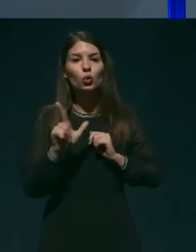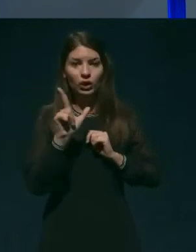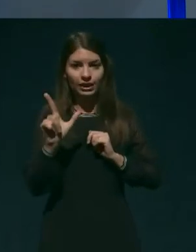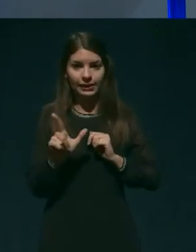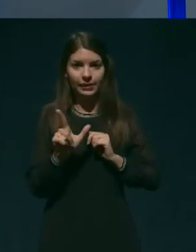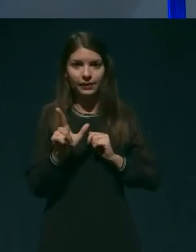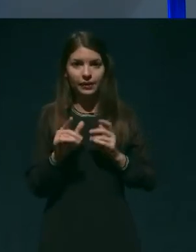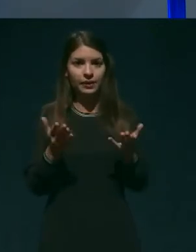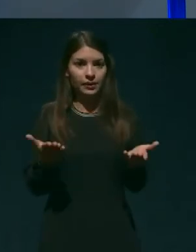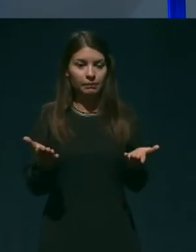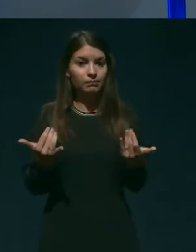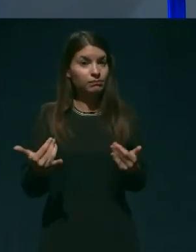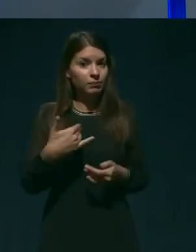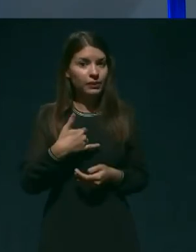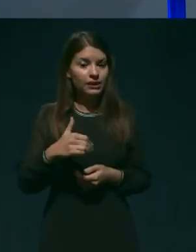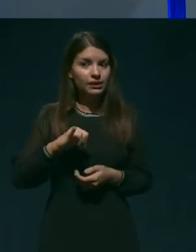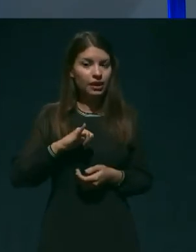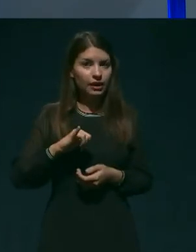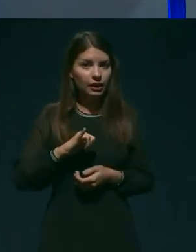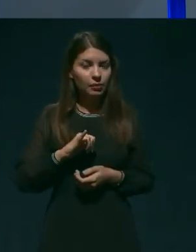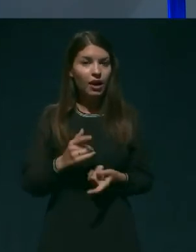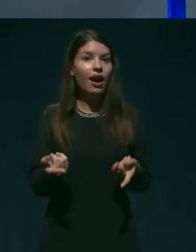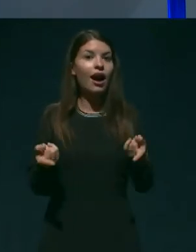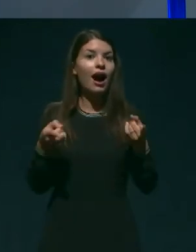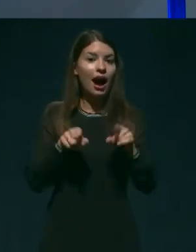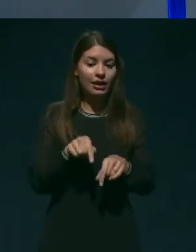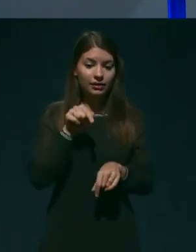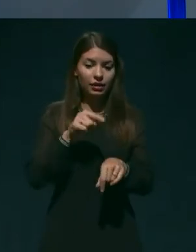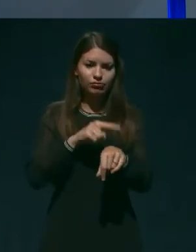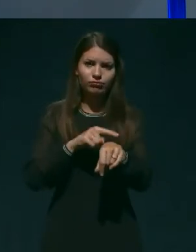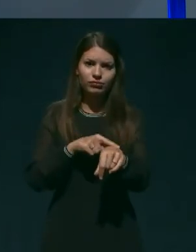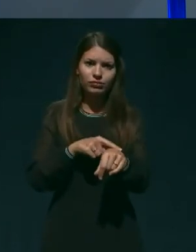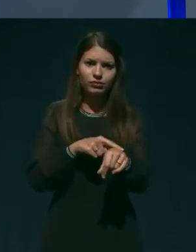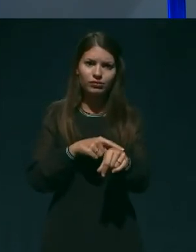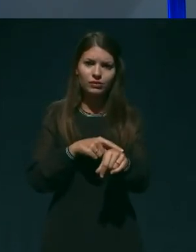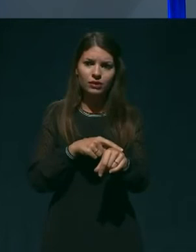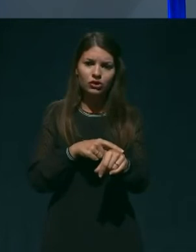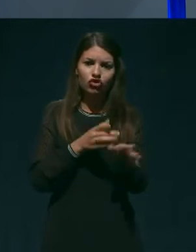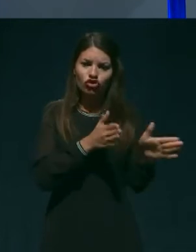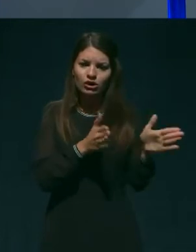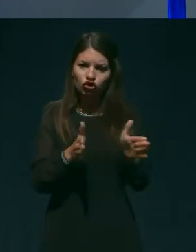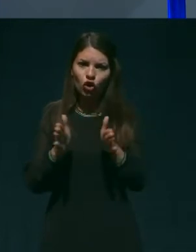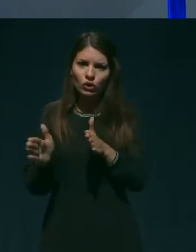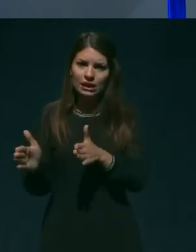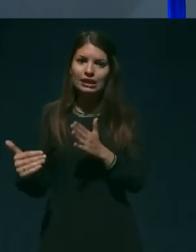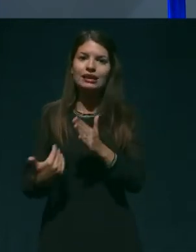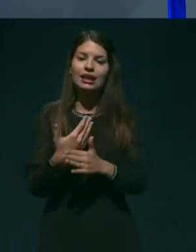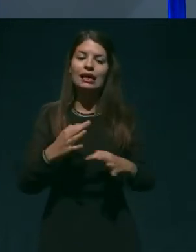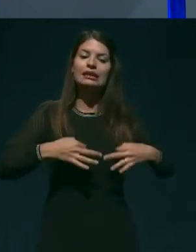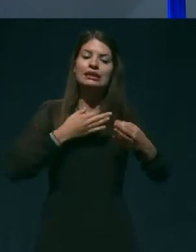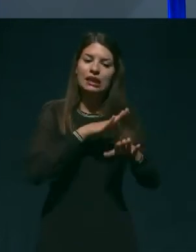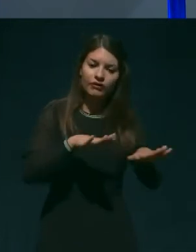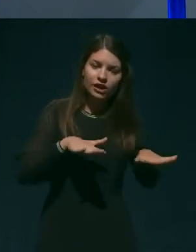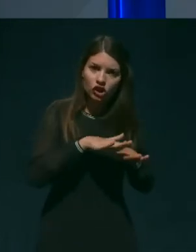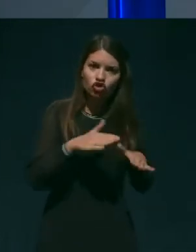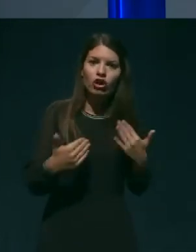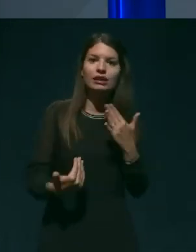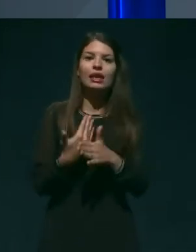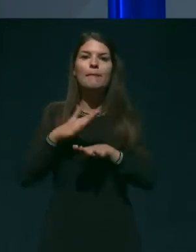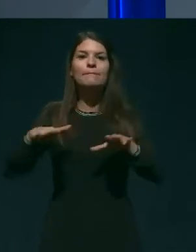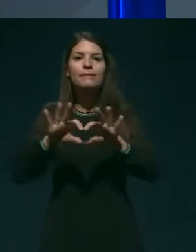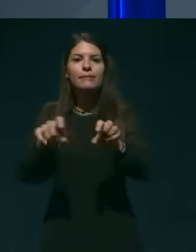Zanima me, ali se je časovnica za zdravilišča in bazene torej spremenila